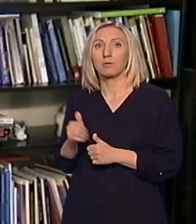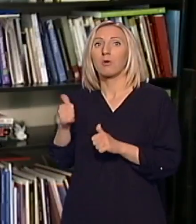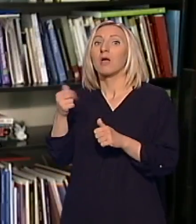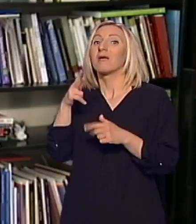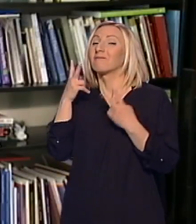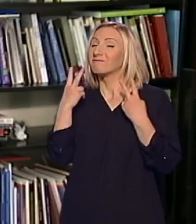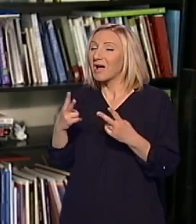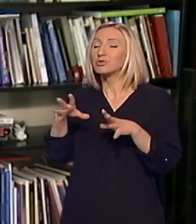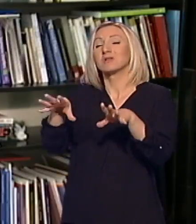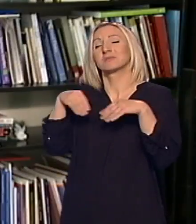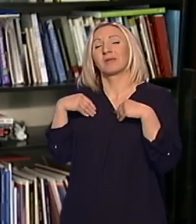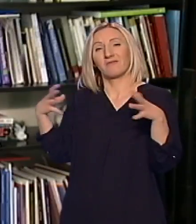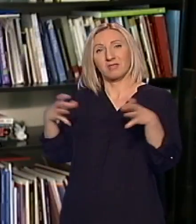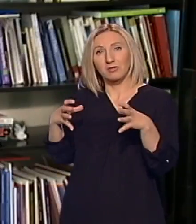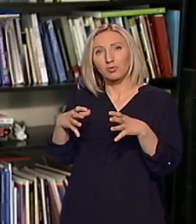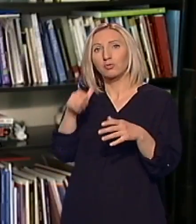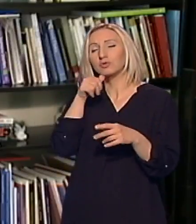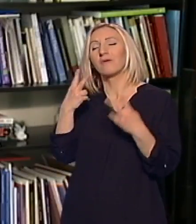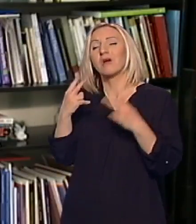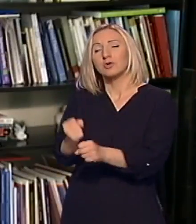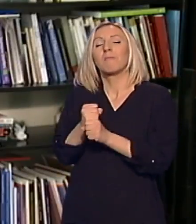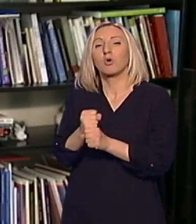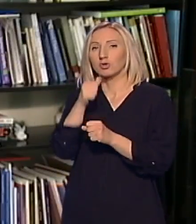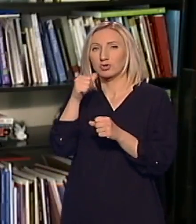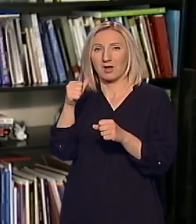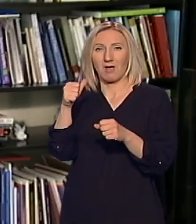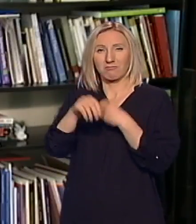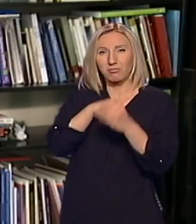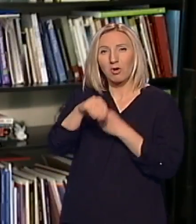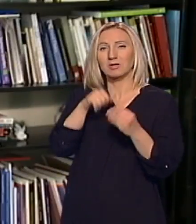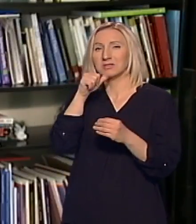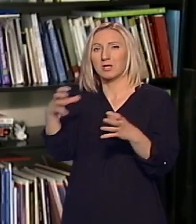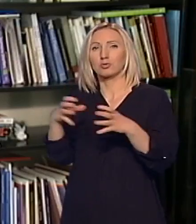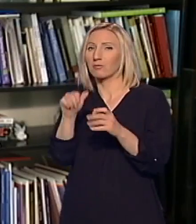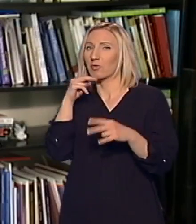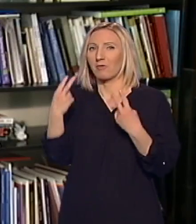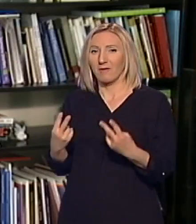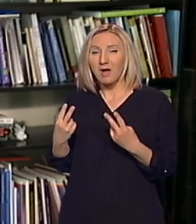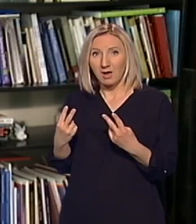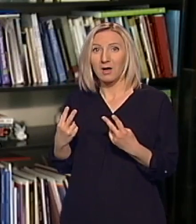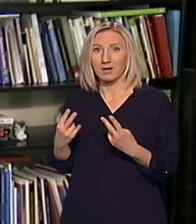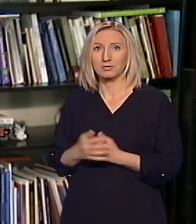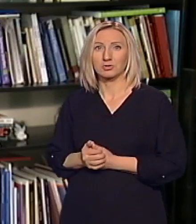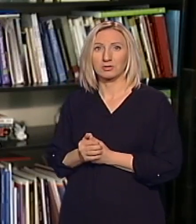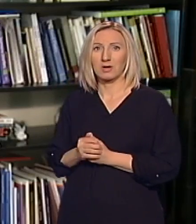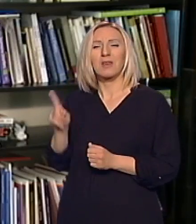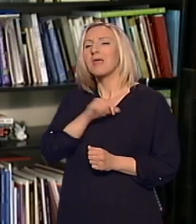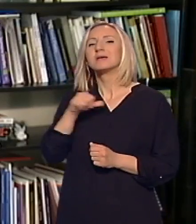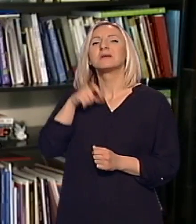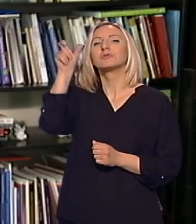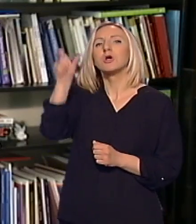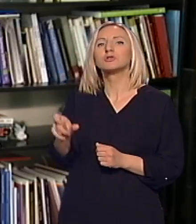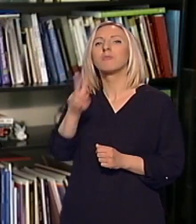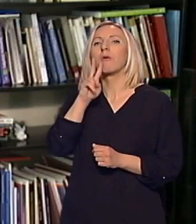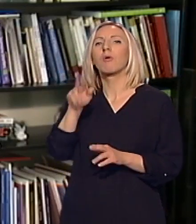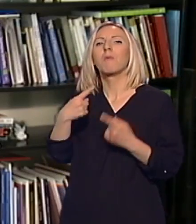jako važna i da je podrška porodica i društva bitna ne samo za osobe sa posebnim potrebama nego i za pojedince